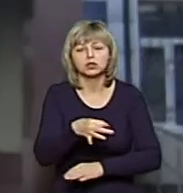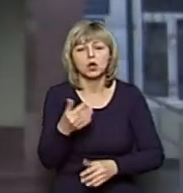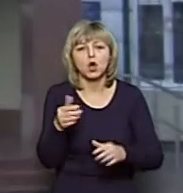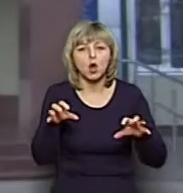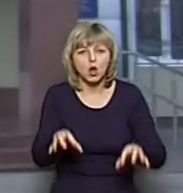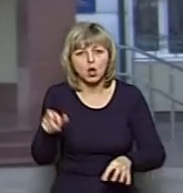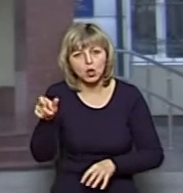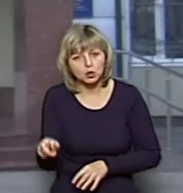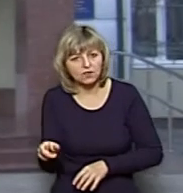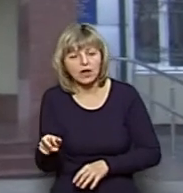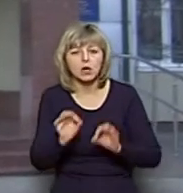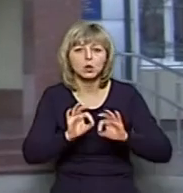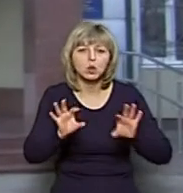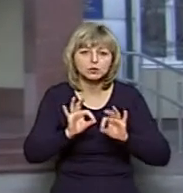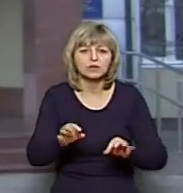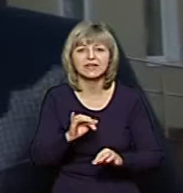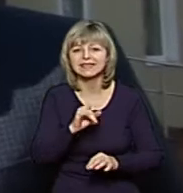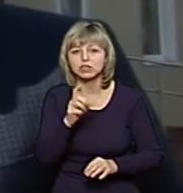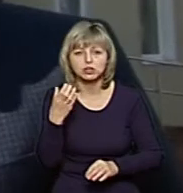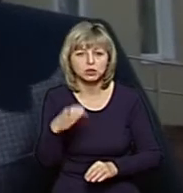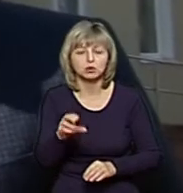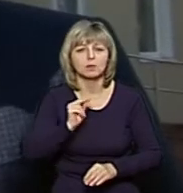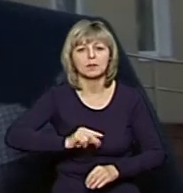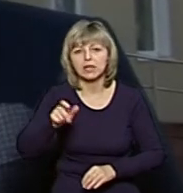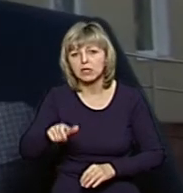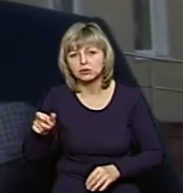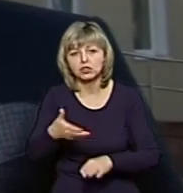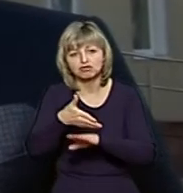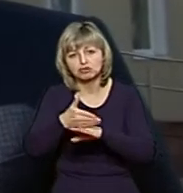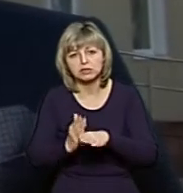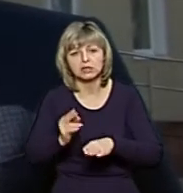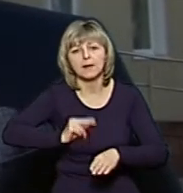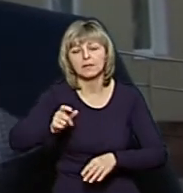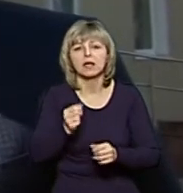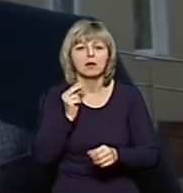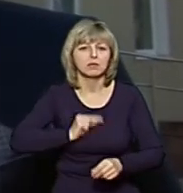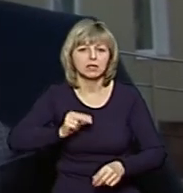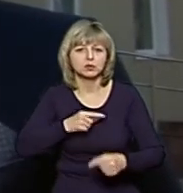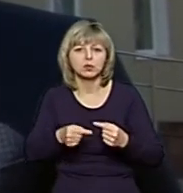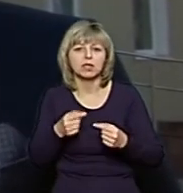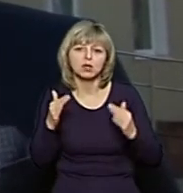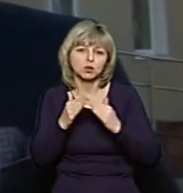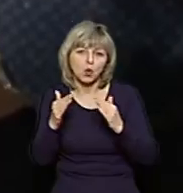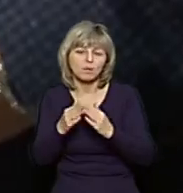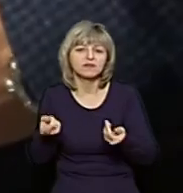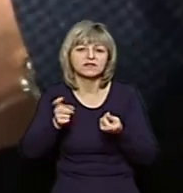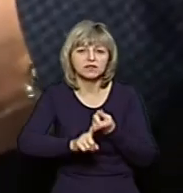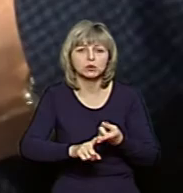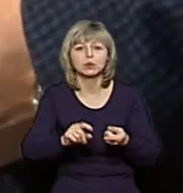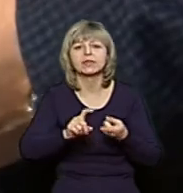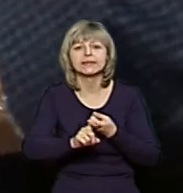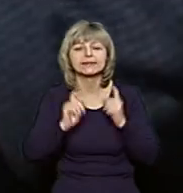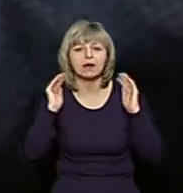Його голова Віктор Гапончук розповів. І сотні працюючих частина співробітників трудиться дистанційно, вдома. Каже, у зв'язку з